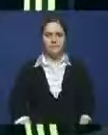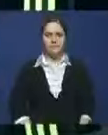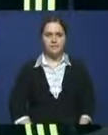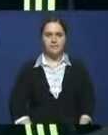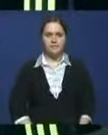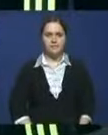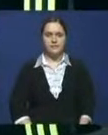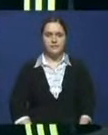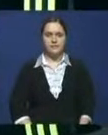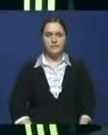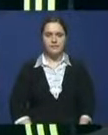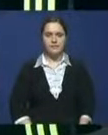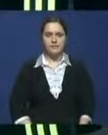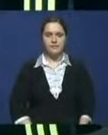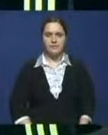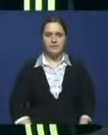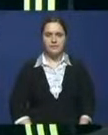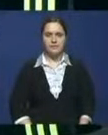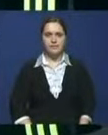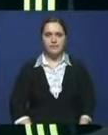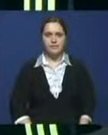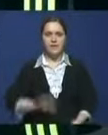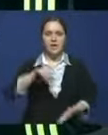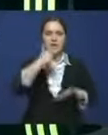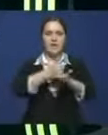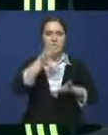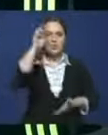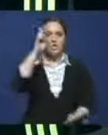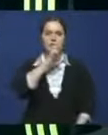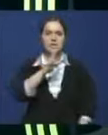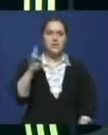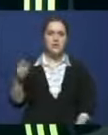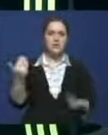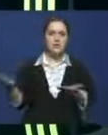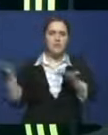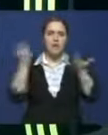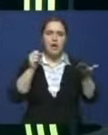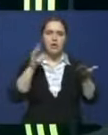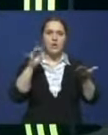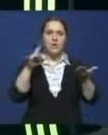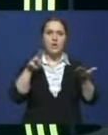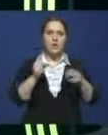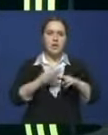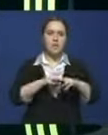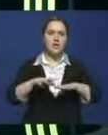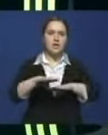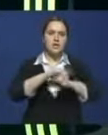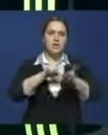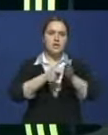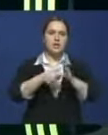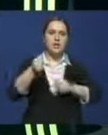И теперь подробности этих и других событий. Глава государства Нурсултан Назарбаев принял сегодня в аккорде руководство Национальной палаты